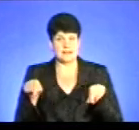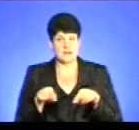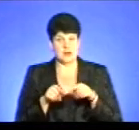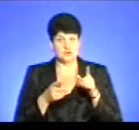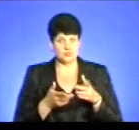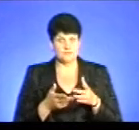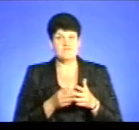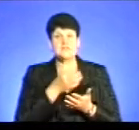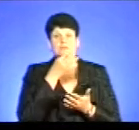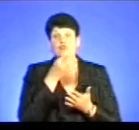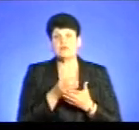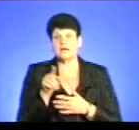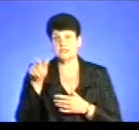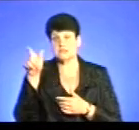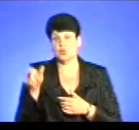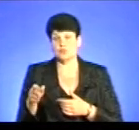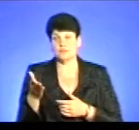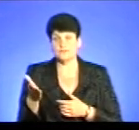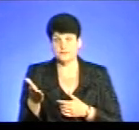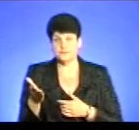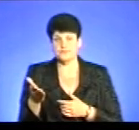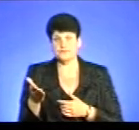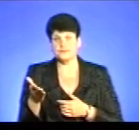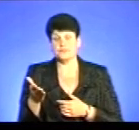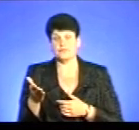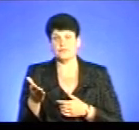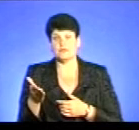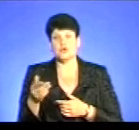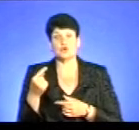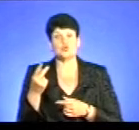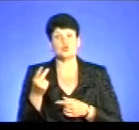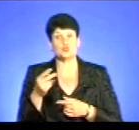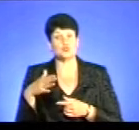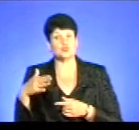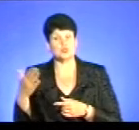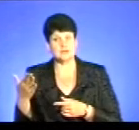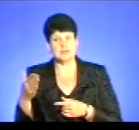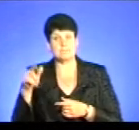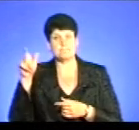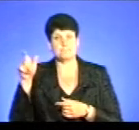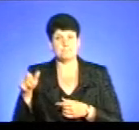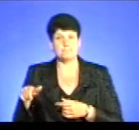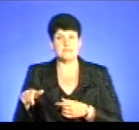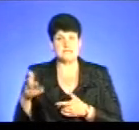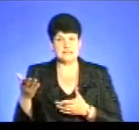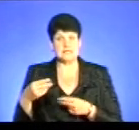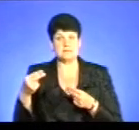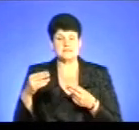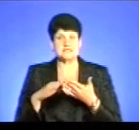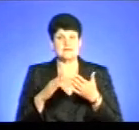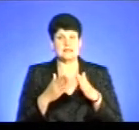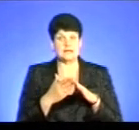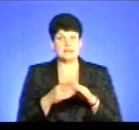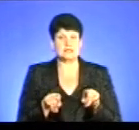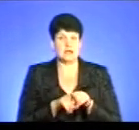відповідає за пацієнта. Тобто, з іншої сторони, і пацієнт, який підписує декларацію з